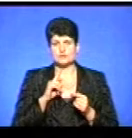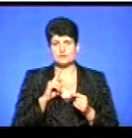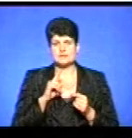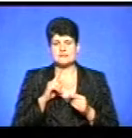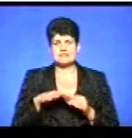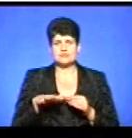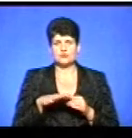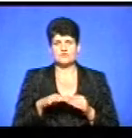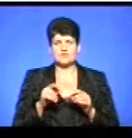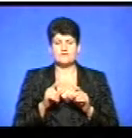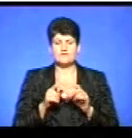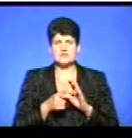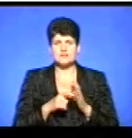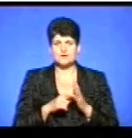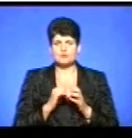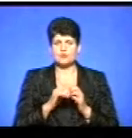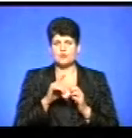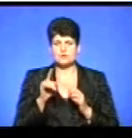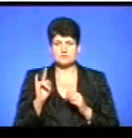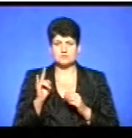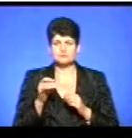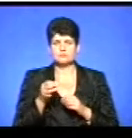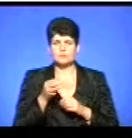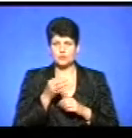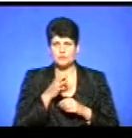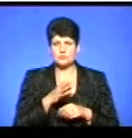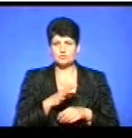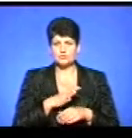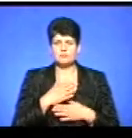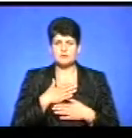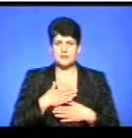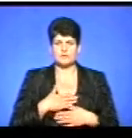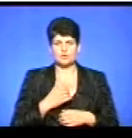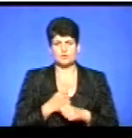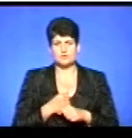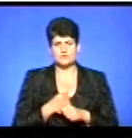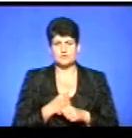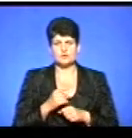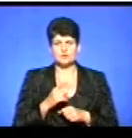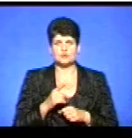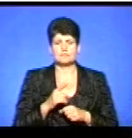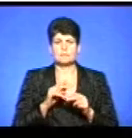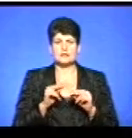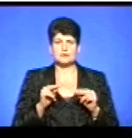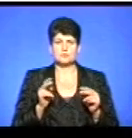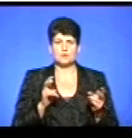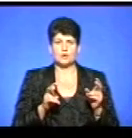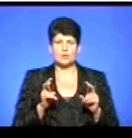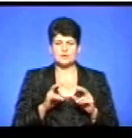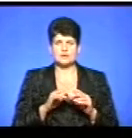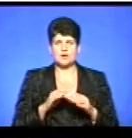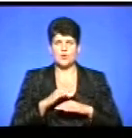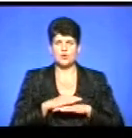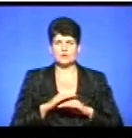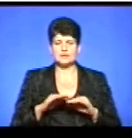закладі, щоб кожному очної педагоги було приємно працювати, щоб педагоги йшли на уроки до дітей